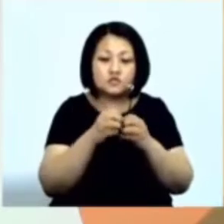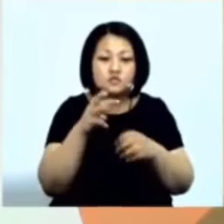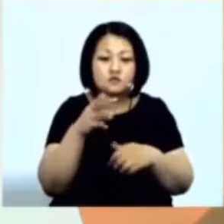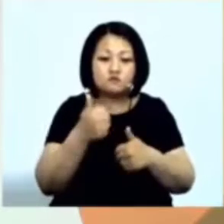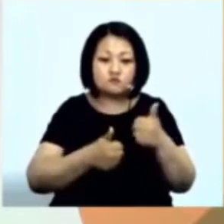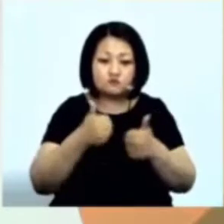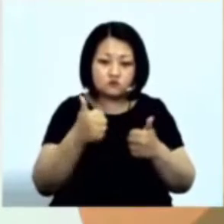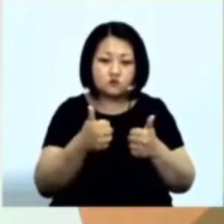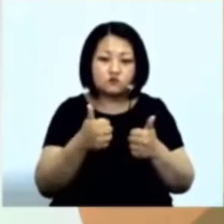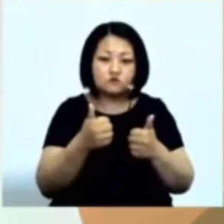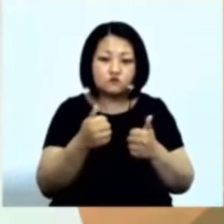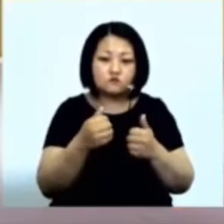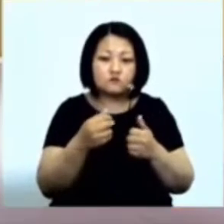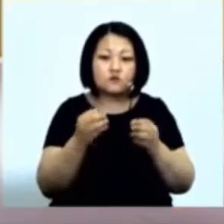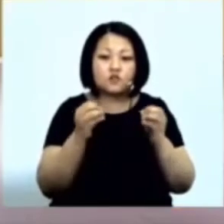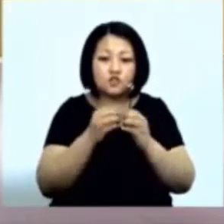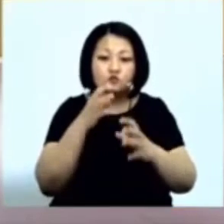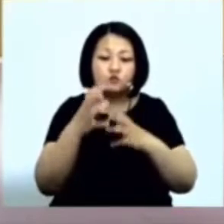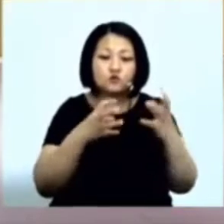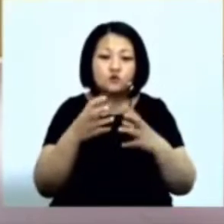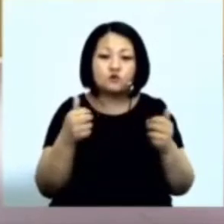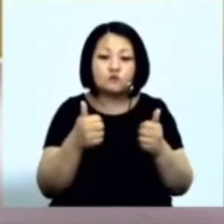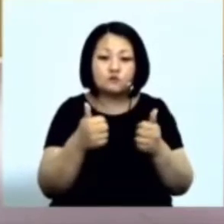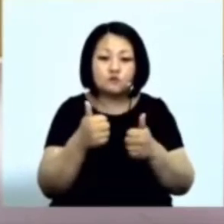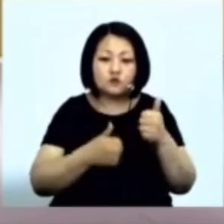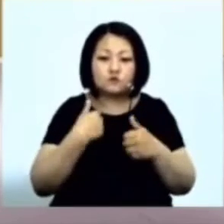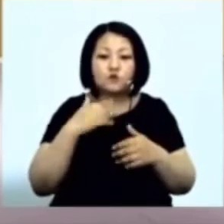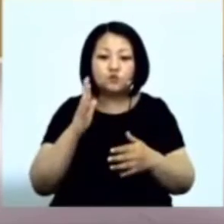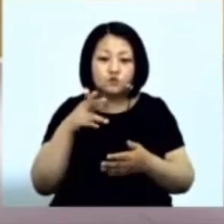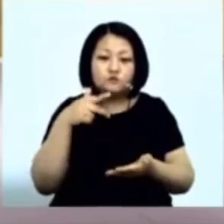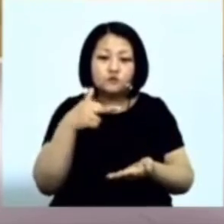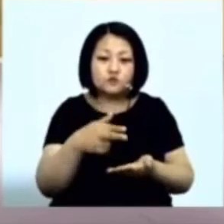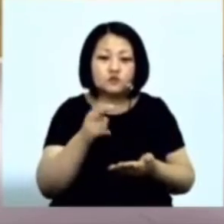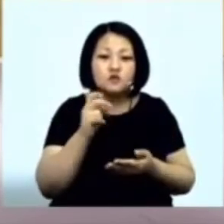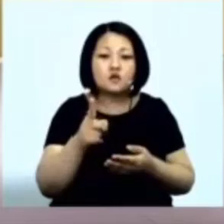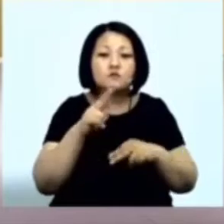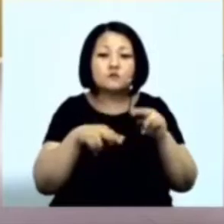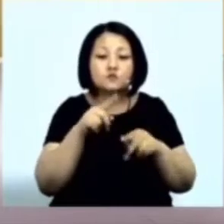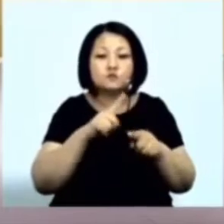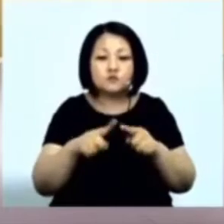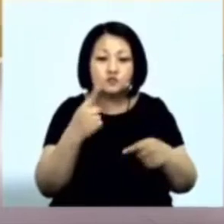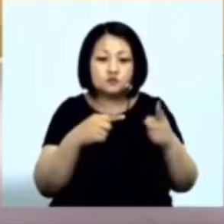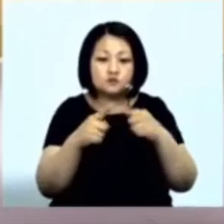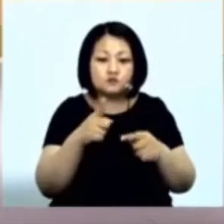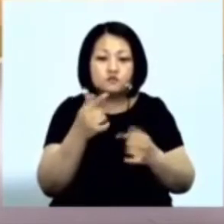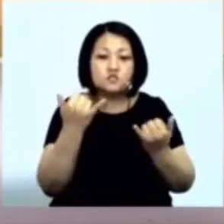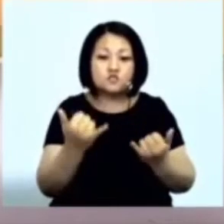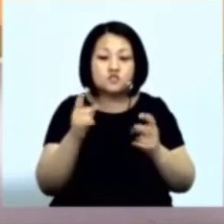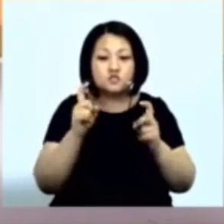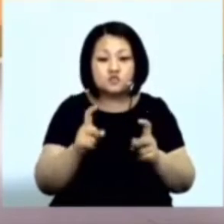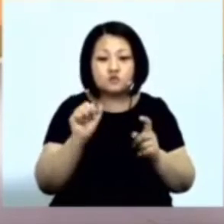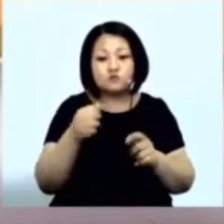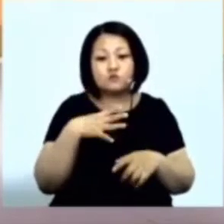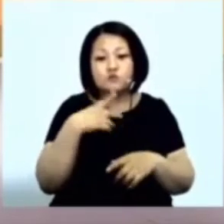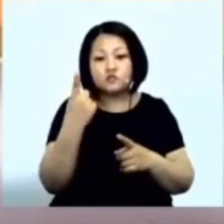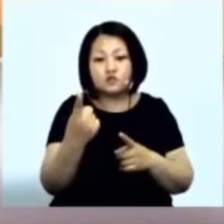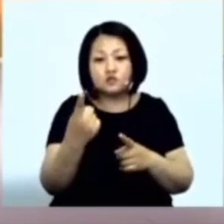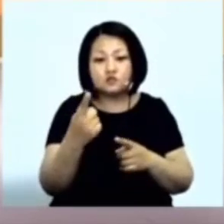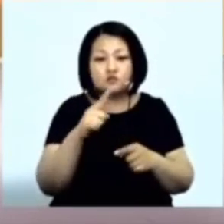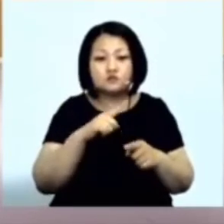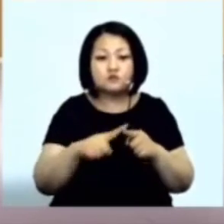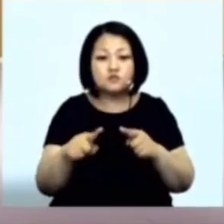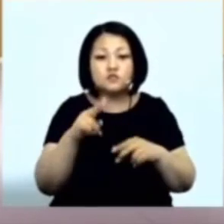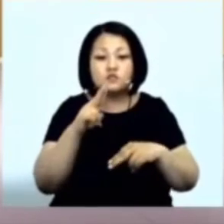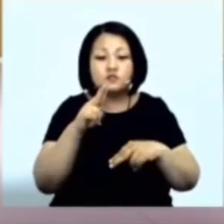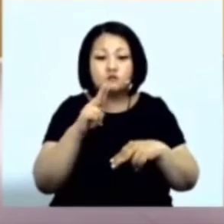международных марафонов И мы будем идти Как построить быстро бизнес Ребят Вы сейчас сидите Может быть один Быстро построить можно В